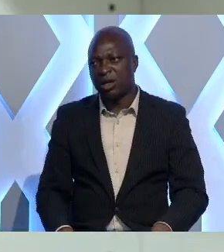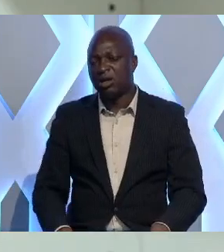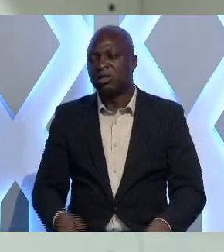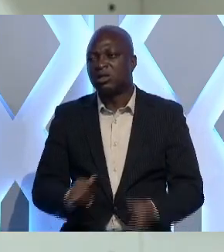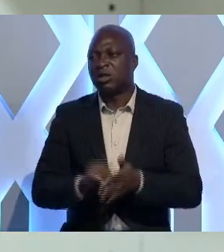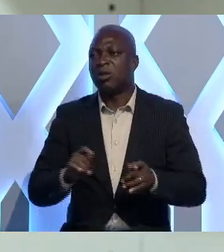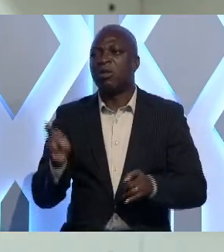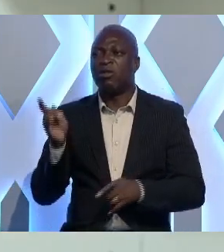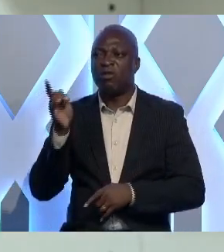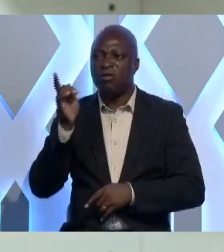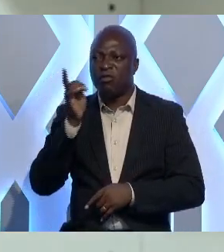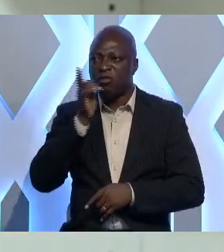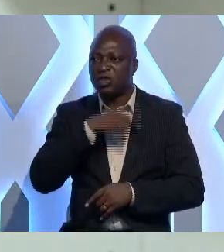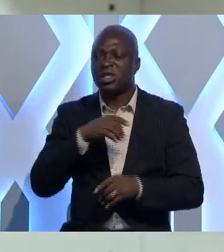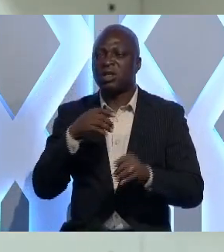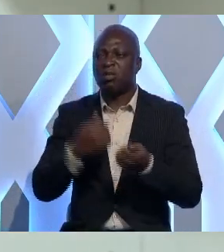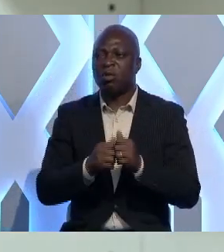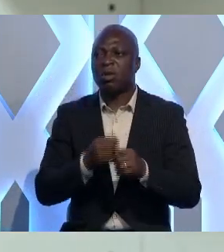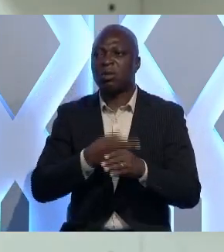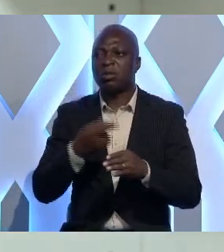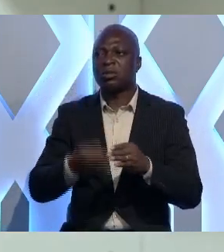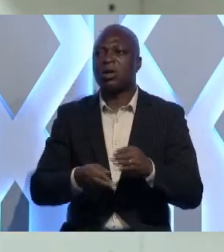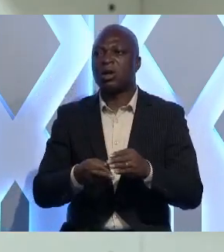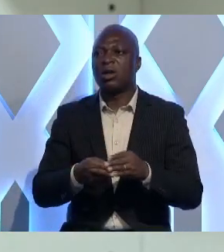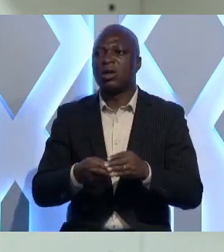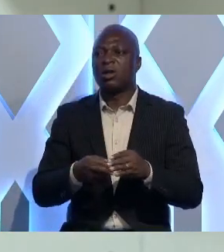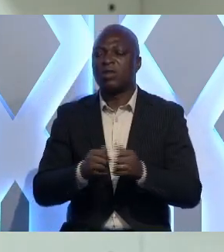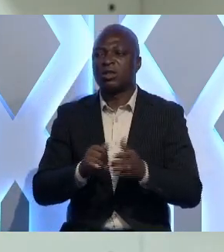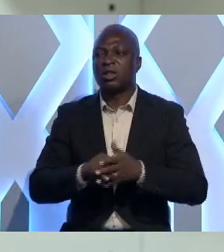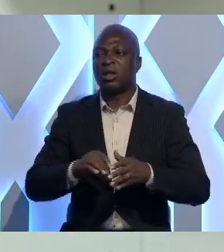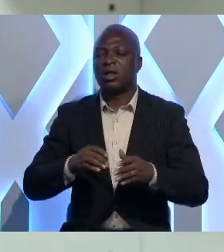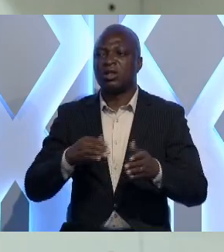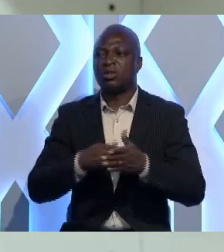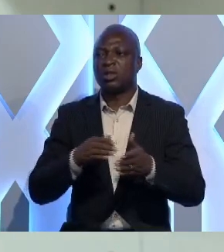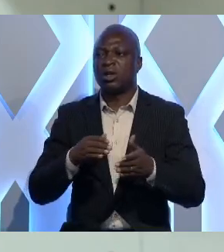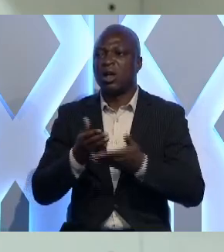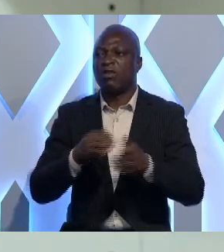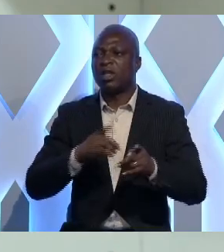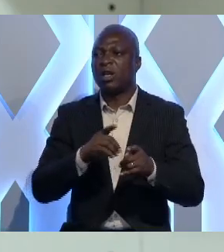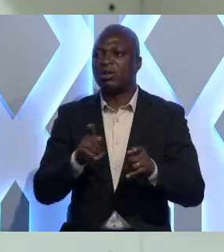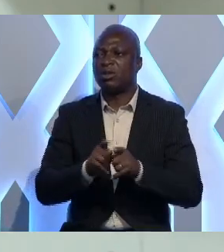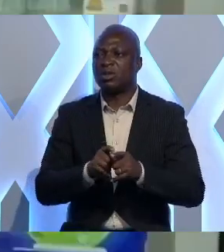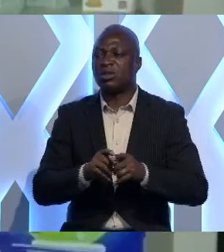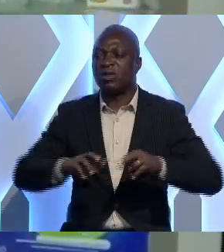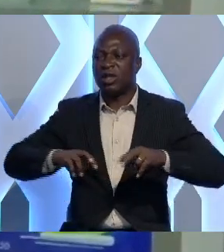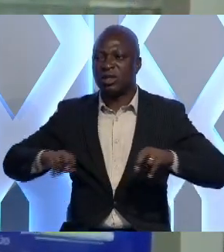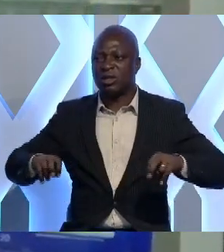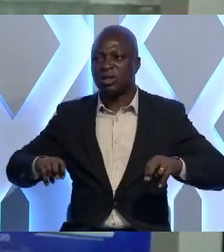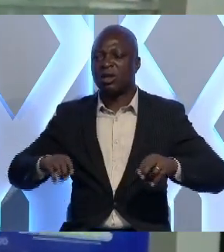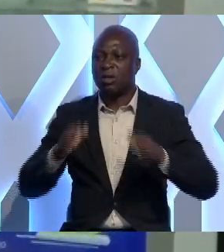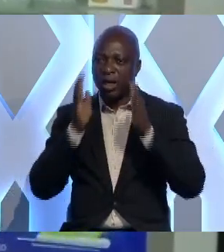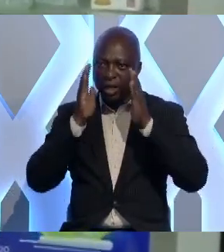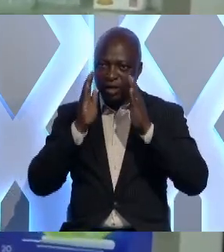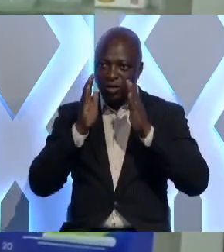fausser l'interprétation des résultats biologiques. Prendre un antibiotique par exemple avant d'aller se faire consulter. Attention,